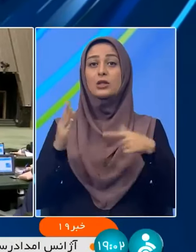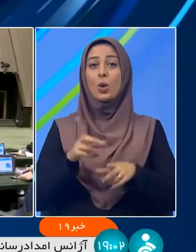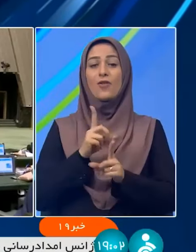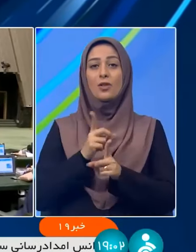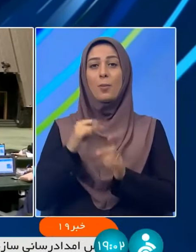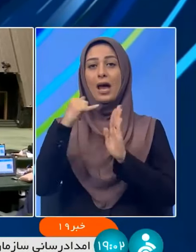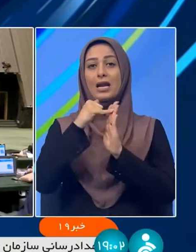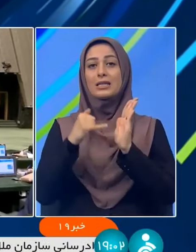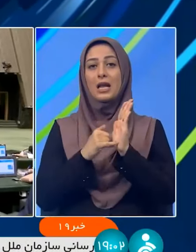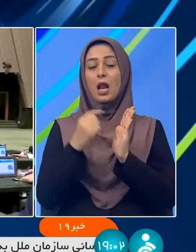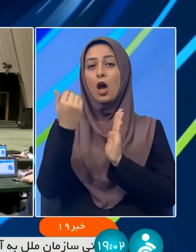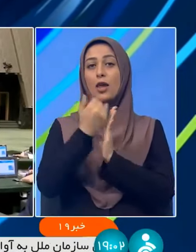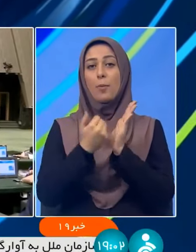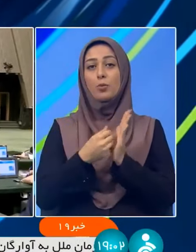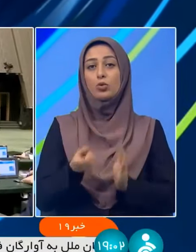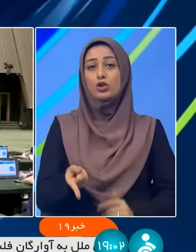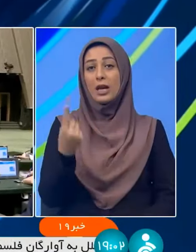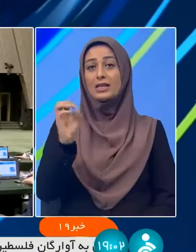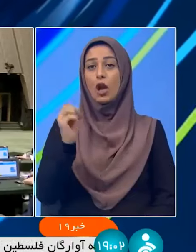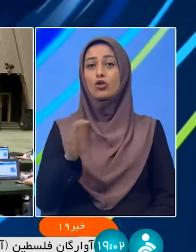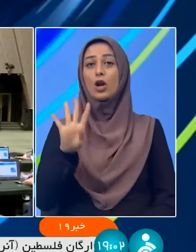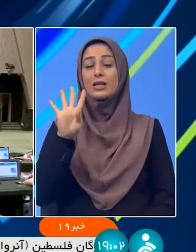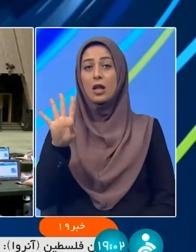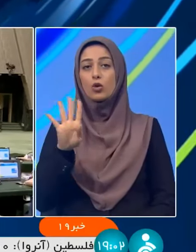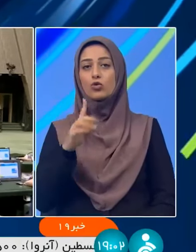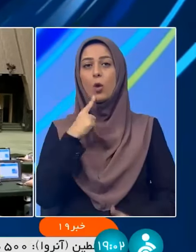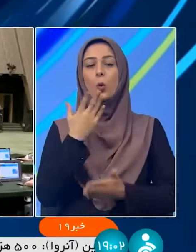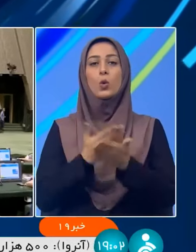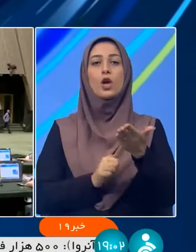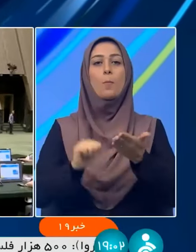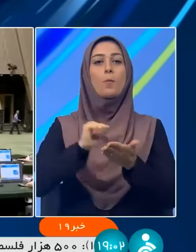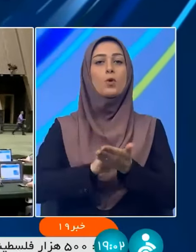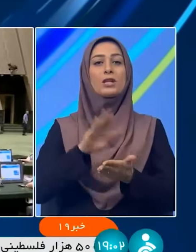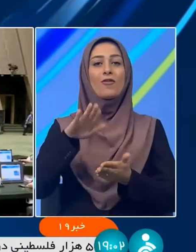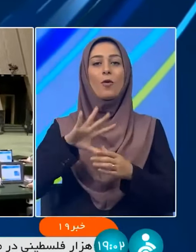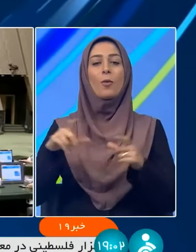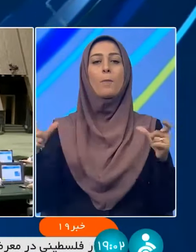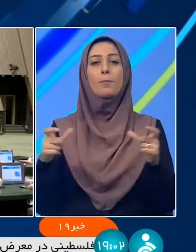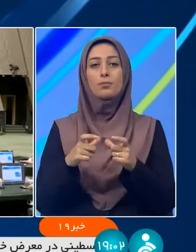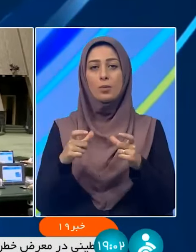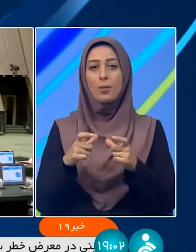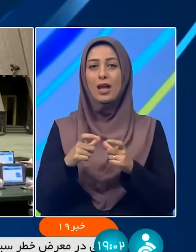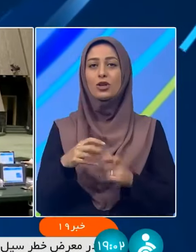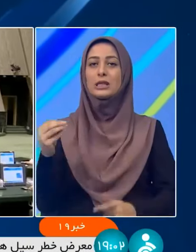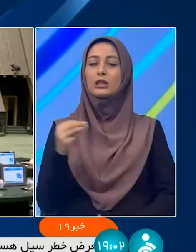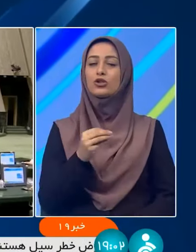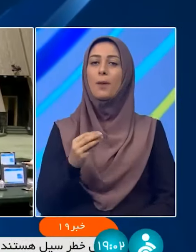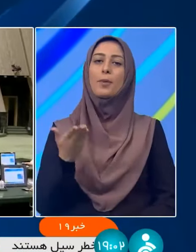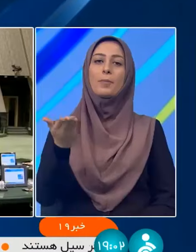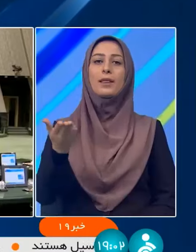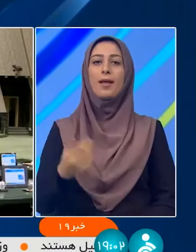لایهه بوجه سال 1404 گزارش مصاببه های خود را روز شمبه به سحن مجلس ارائه خواهد کرد